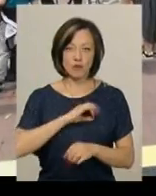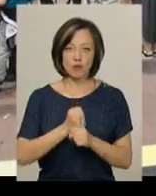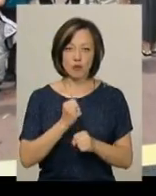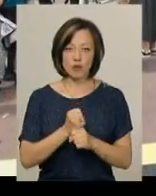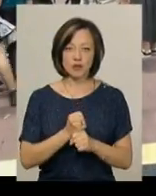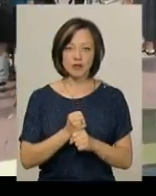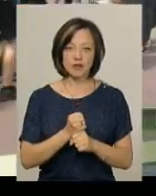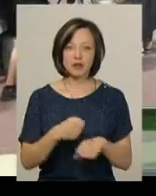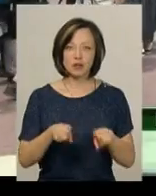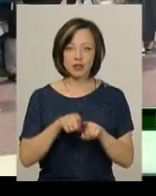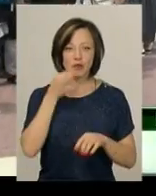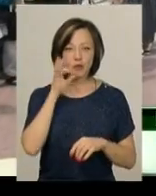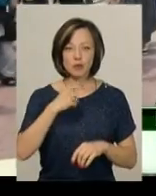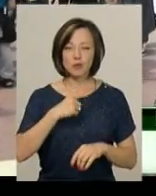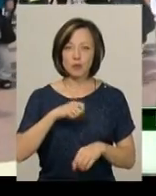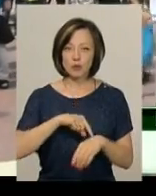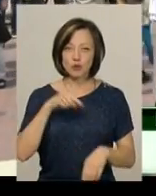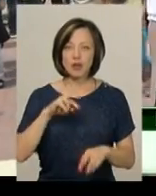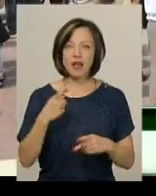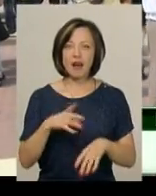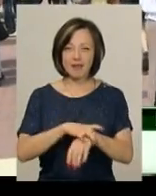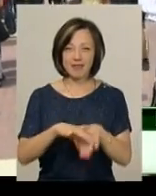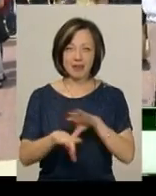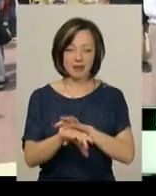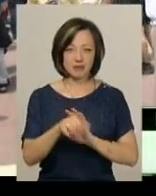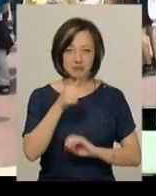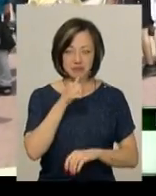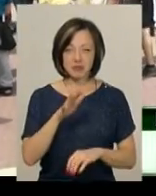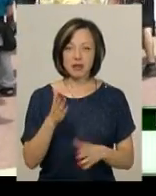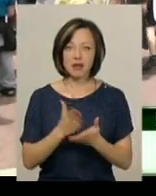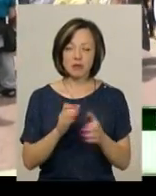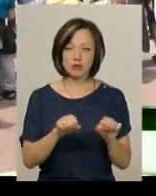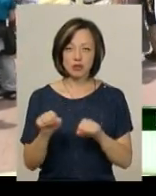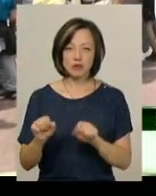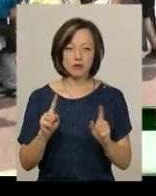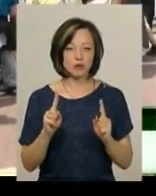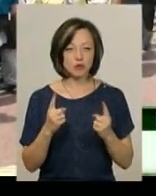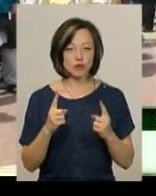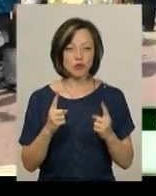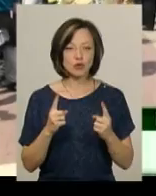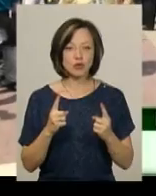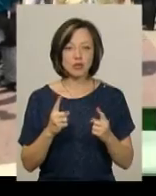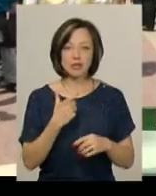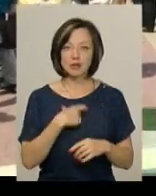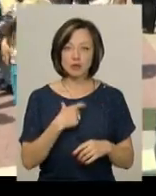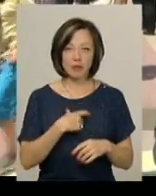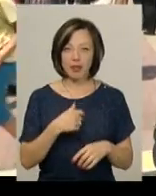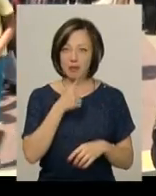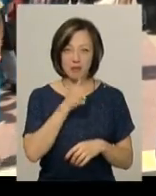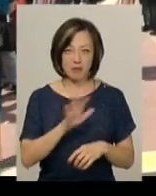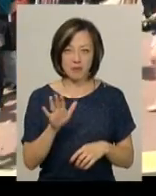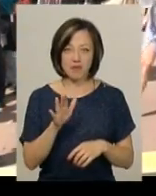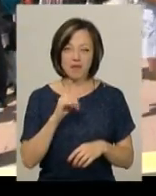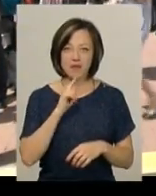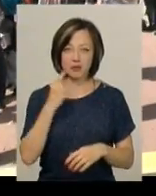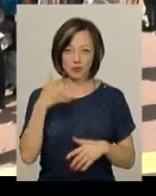З своєї сторони теж досвід, почувствувати, як сидіти в тих кайданках, які є можливості. Тому що, якщо на собі того не пройдеш, то